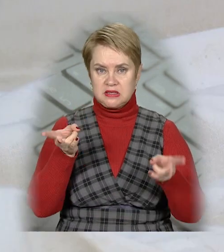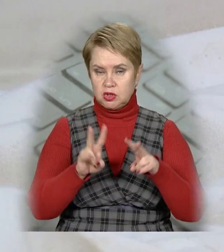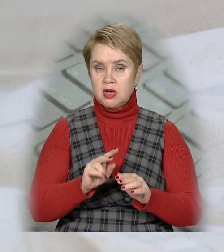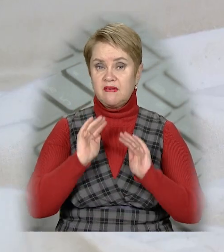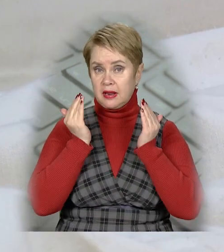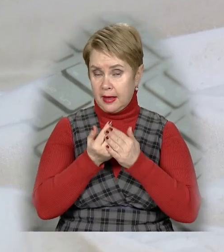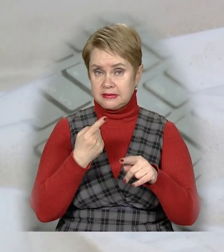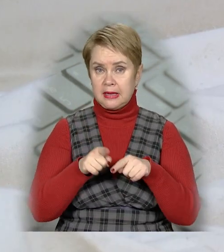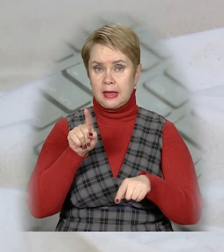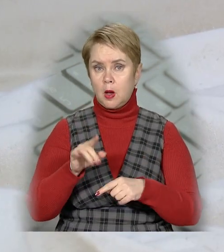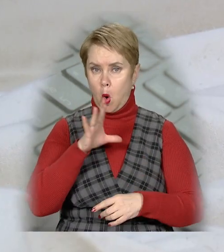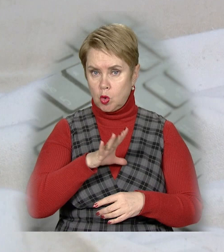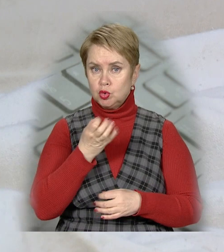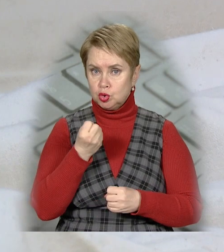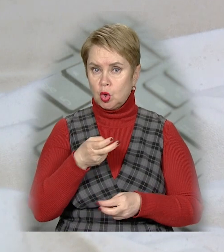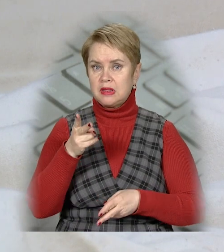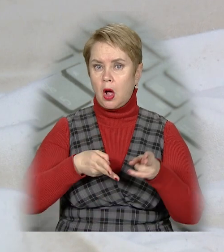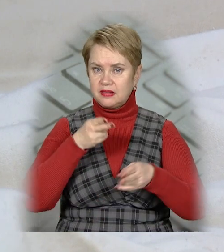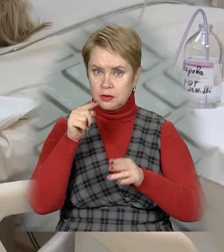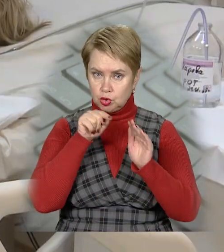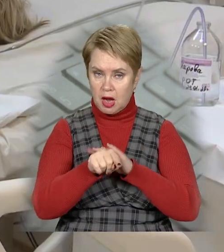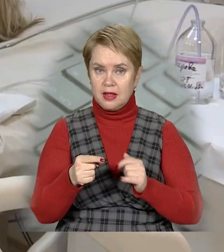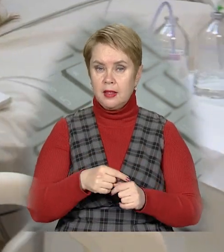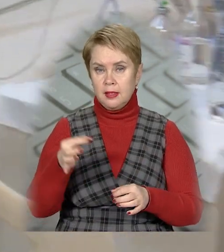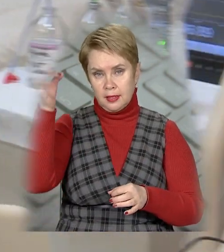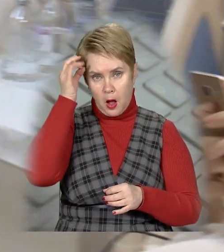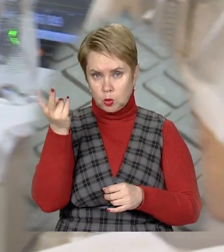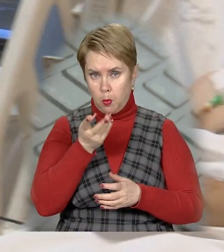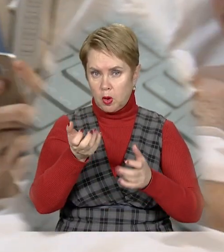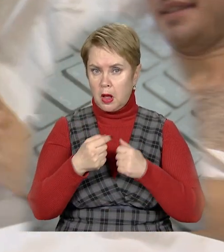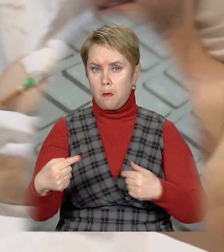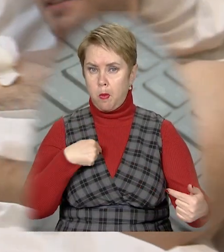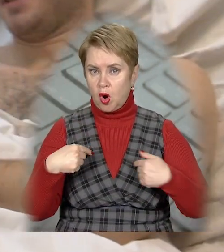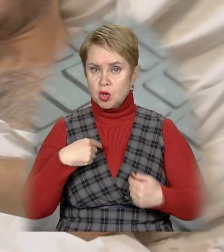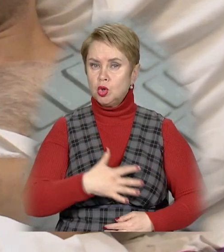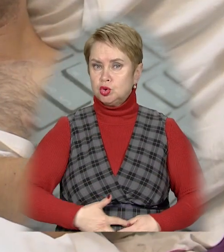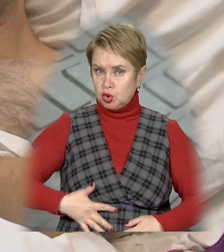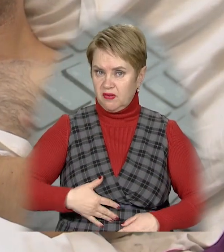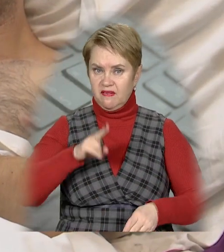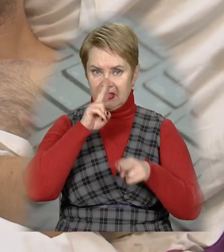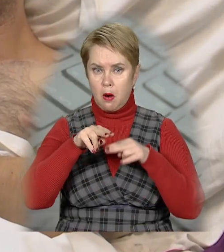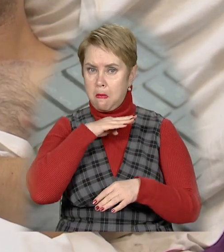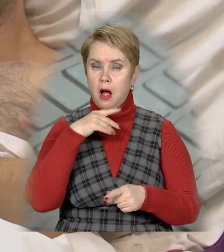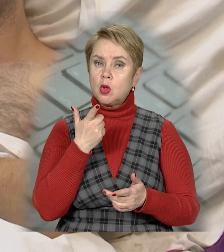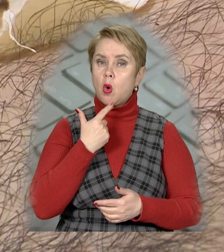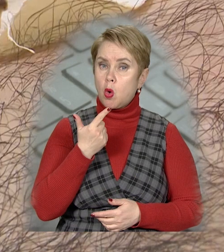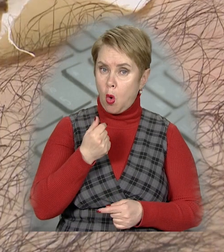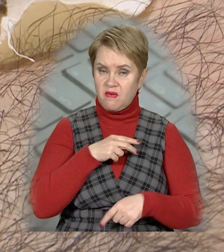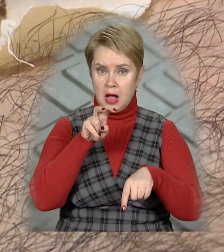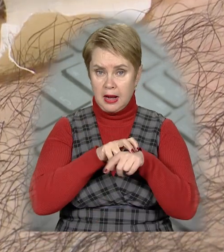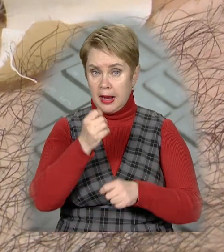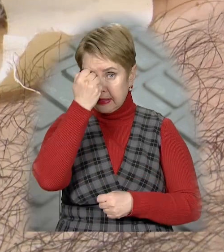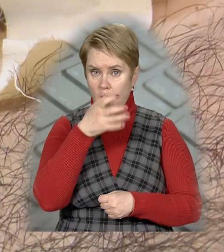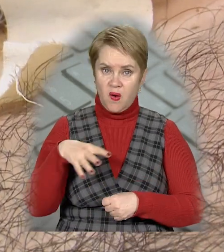поки залишаються там. На них очікують ще декілька втручань. Нагадаємо, обоє отримали поранення в живіт і втратили багато крові.